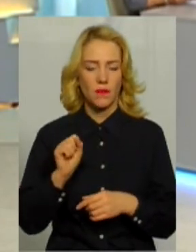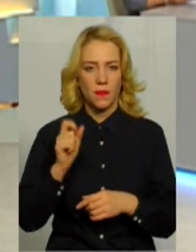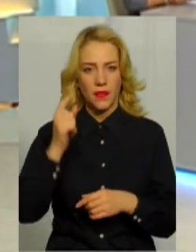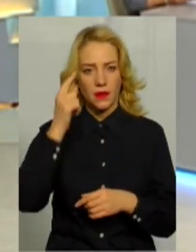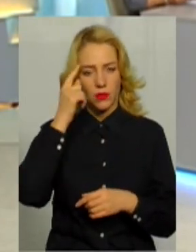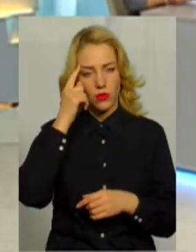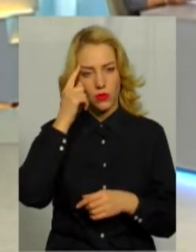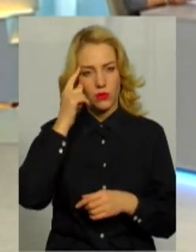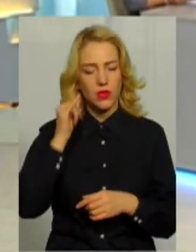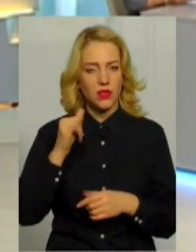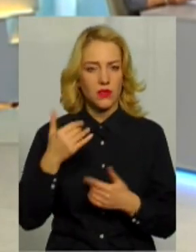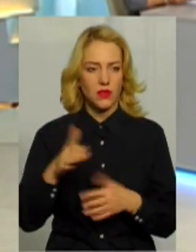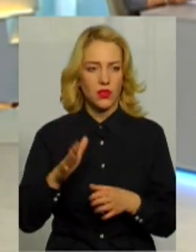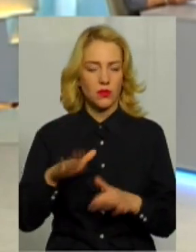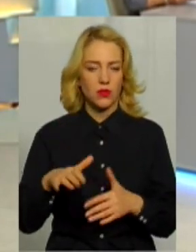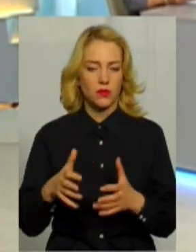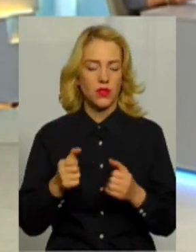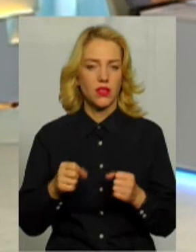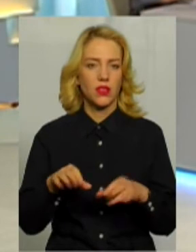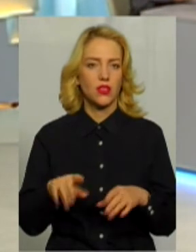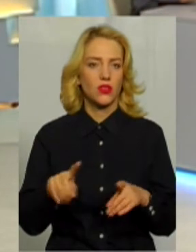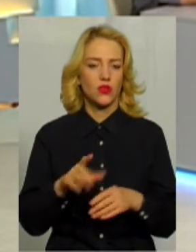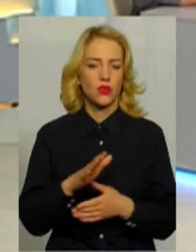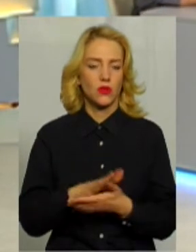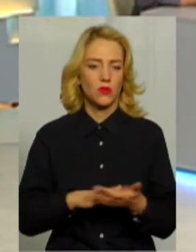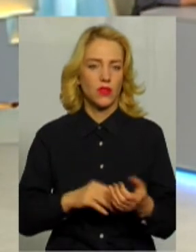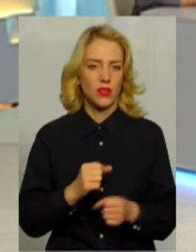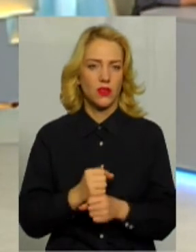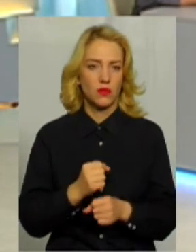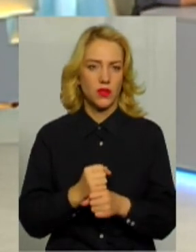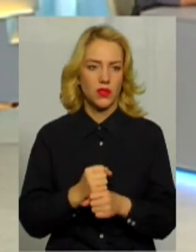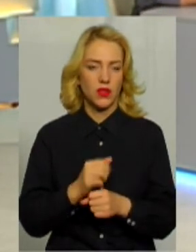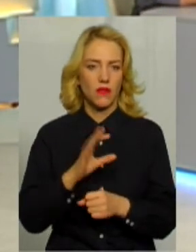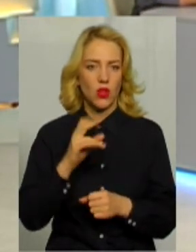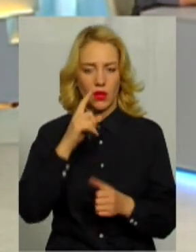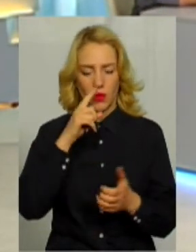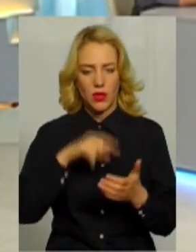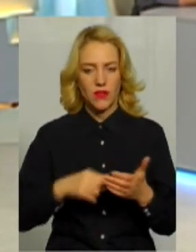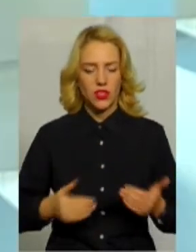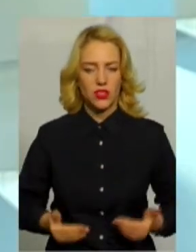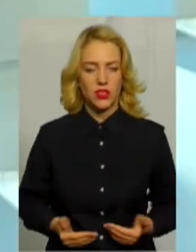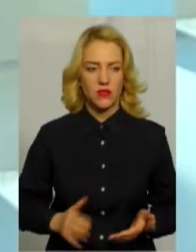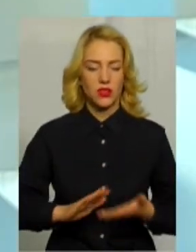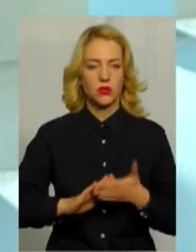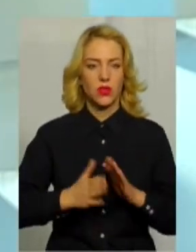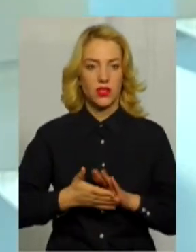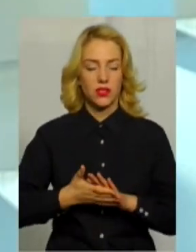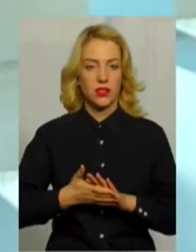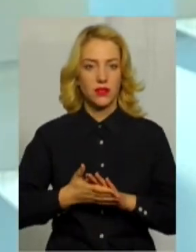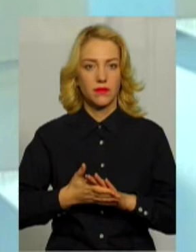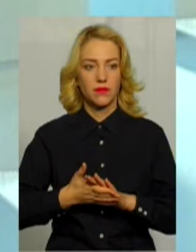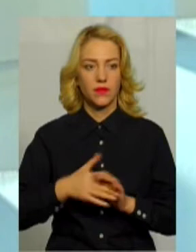думками, ну і, відповідно, вже потім ми прийняли рішення, що робити далі. Вона опинилася в складній життєвій ситуації,